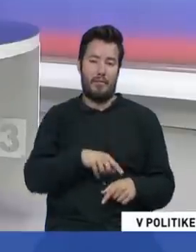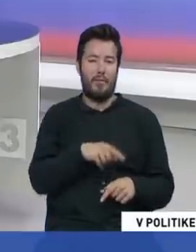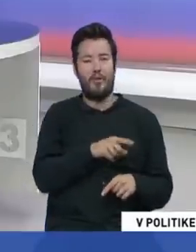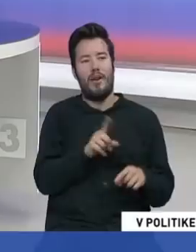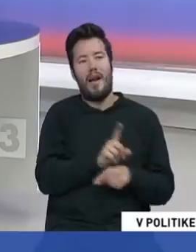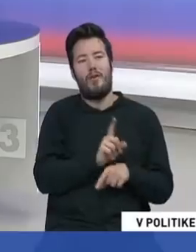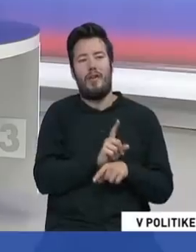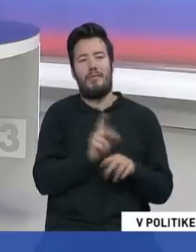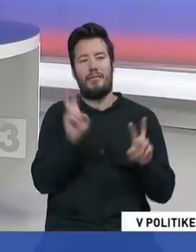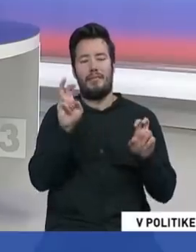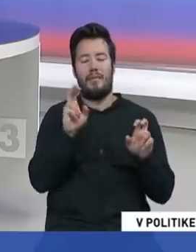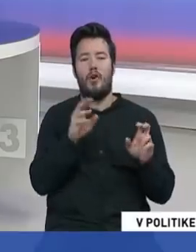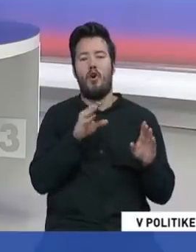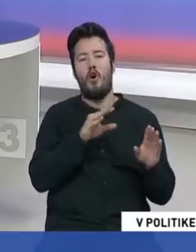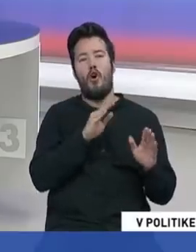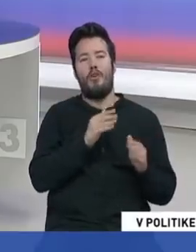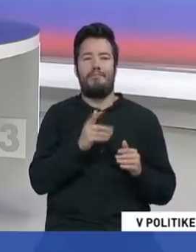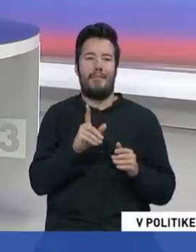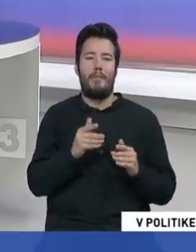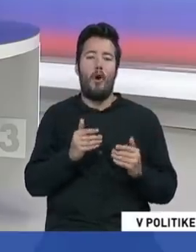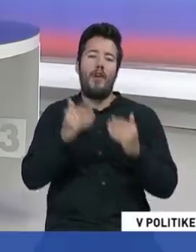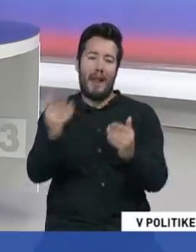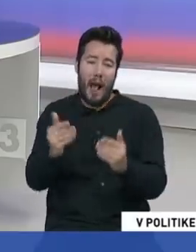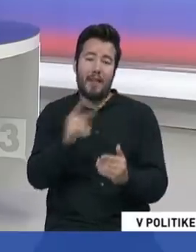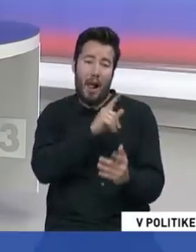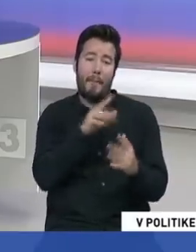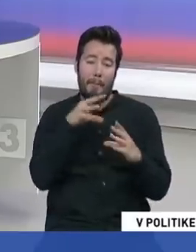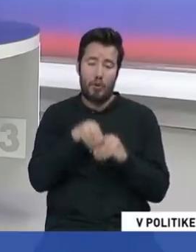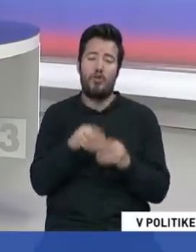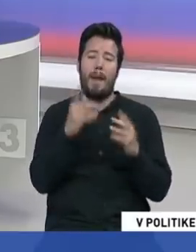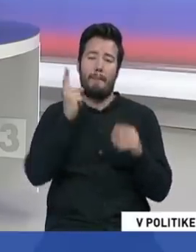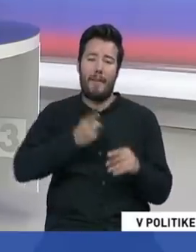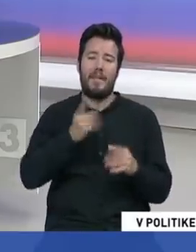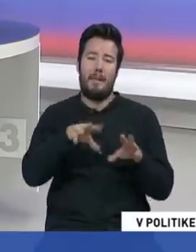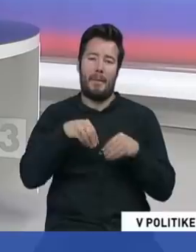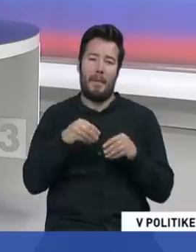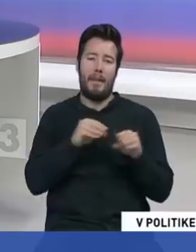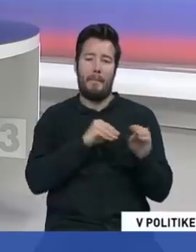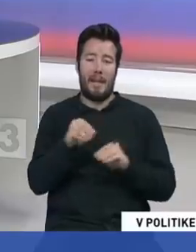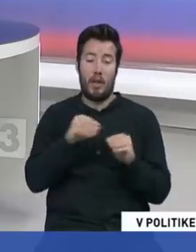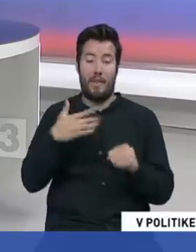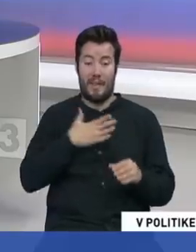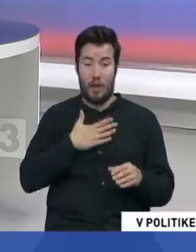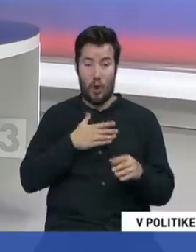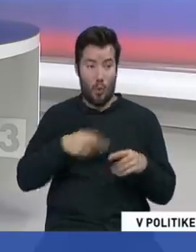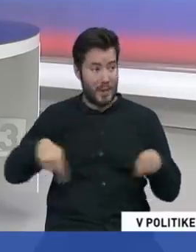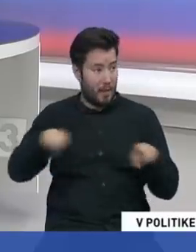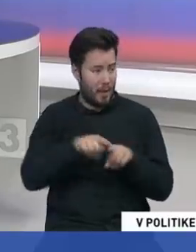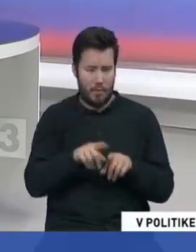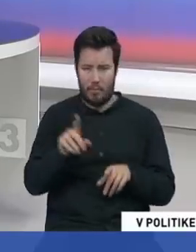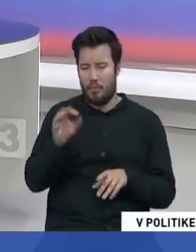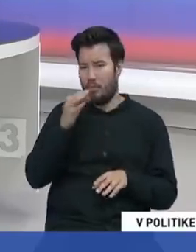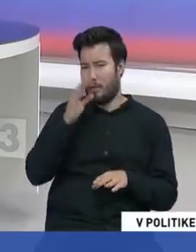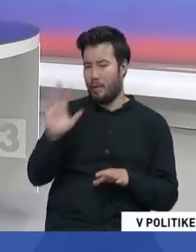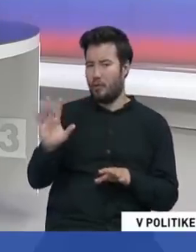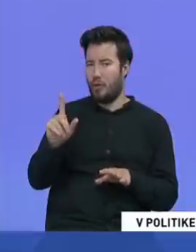Čiže to je vlastne že zostane